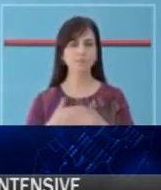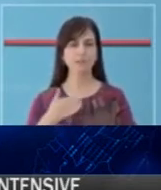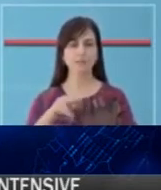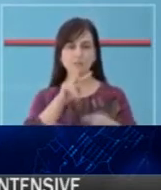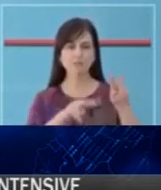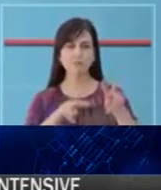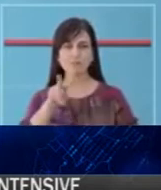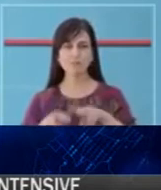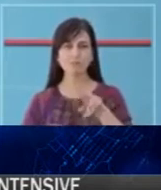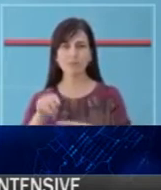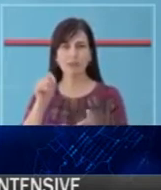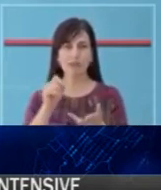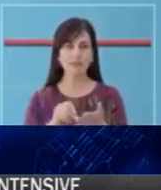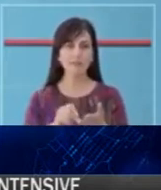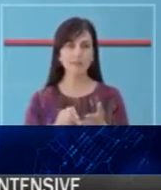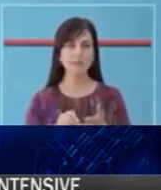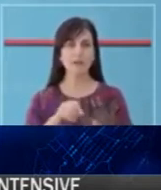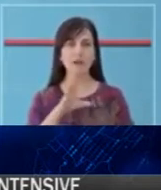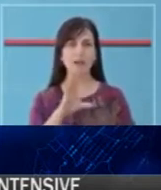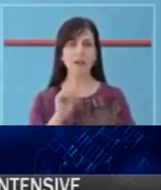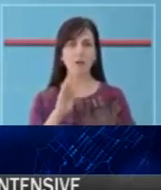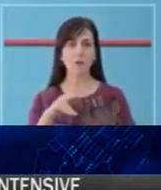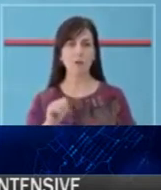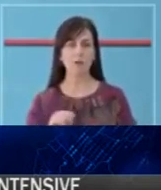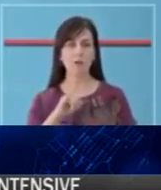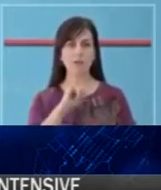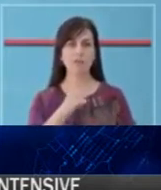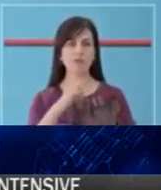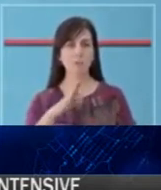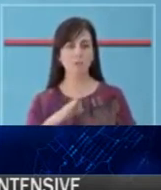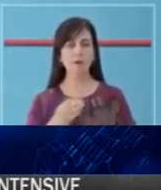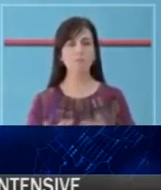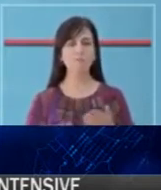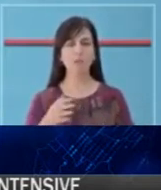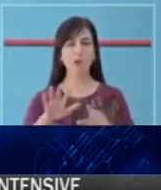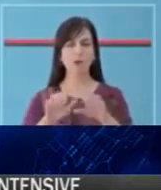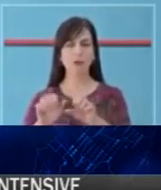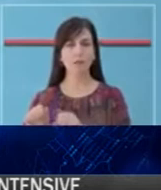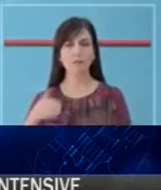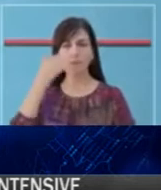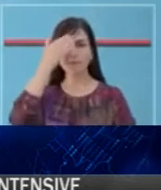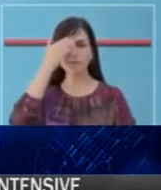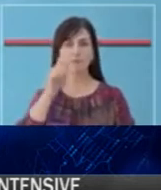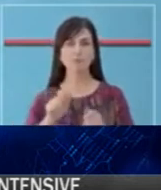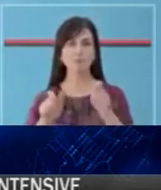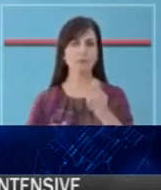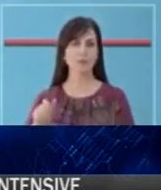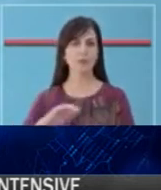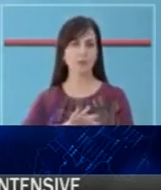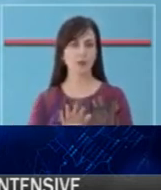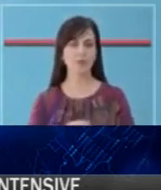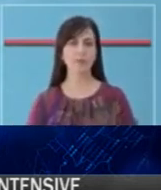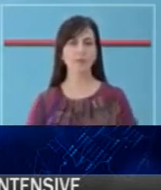puna intensive në laboratorin e virologist në Institutin e Shëndetit Publik për të dyshuar të prekur me COVID-19. Në 24